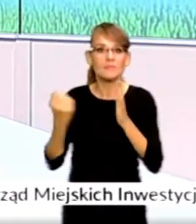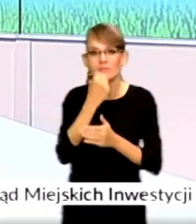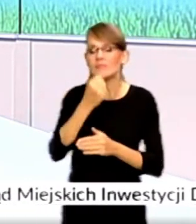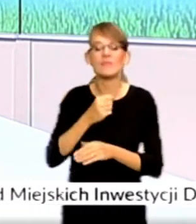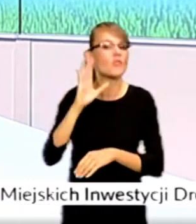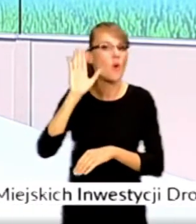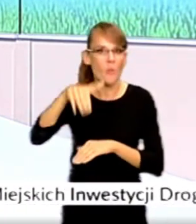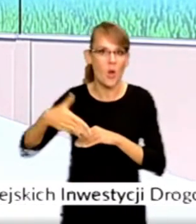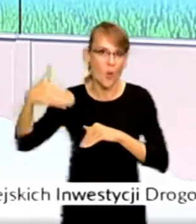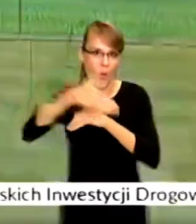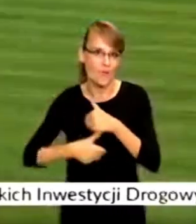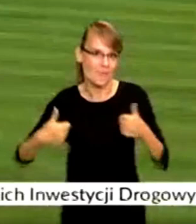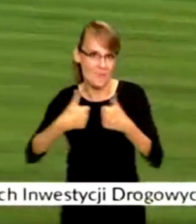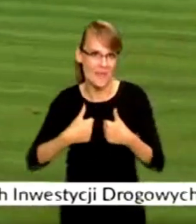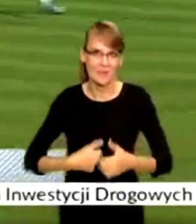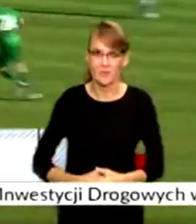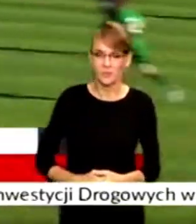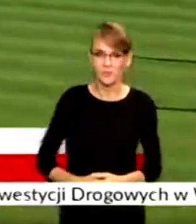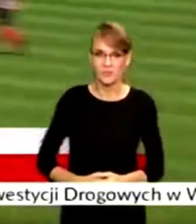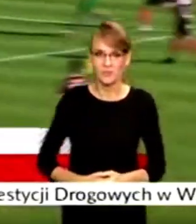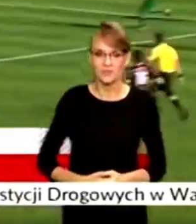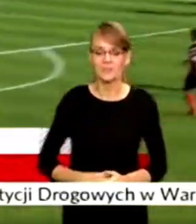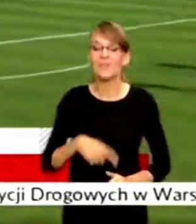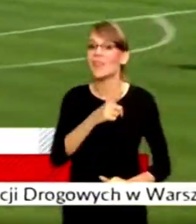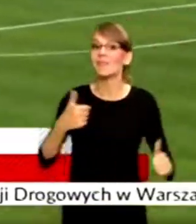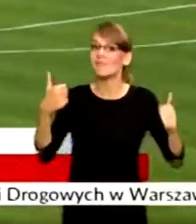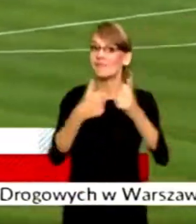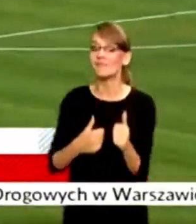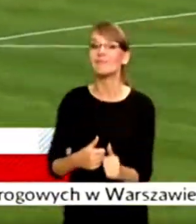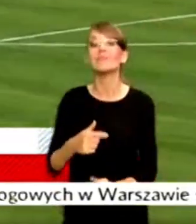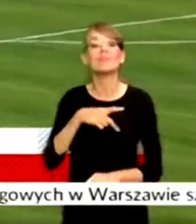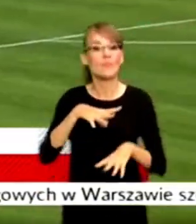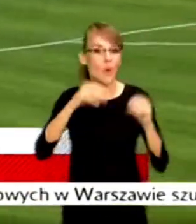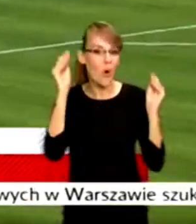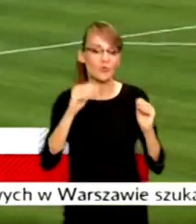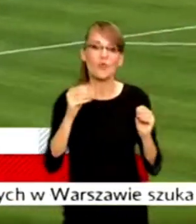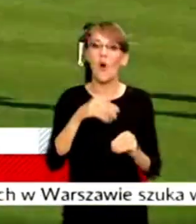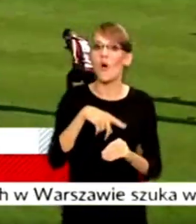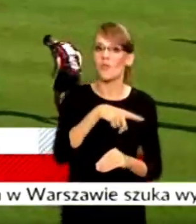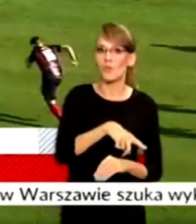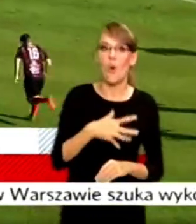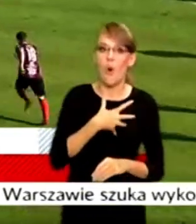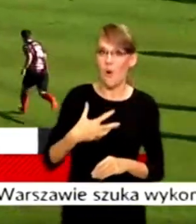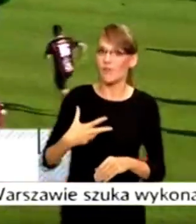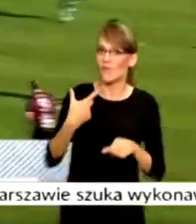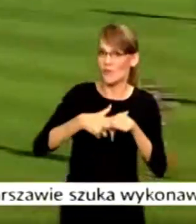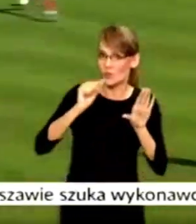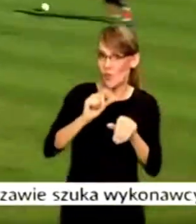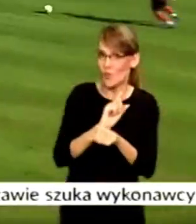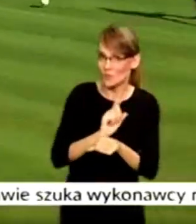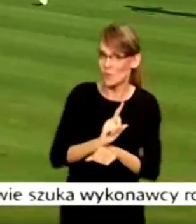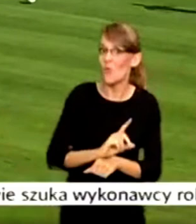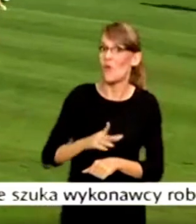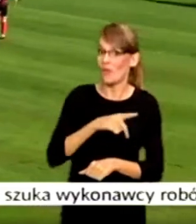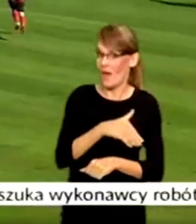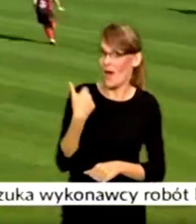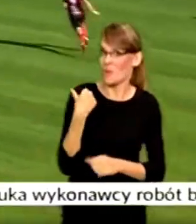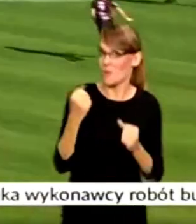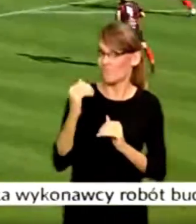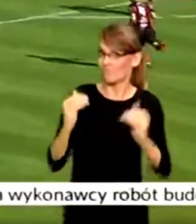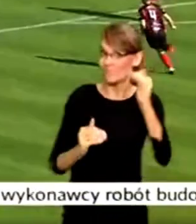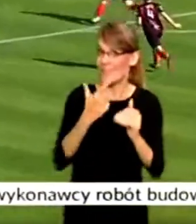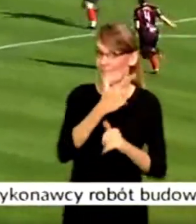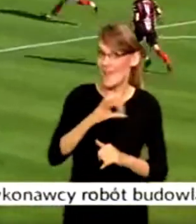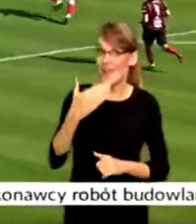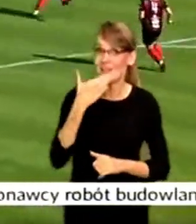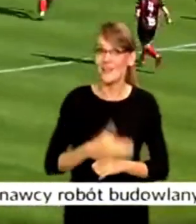w końcówce meczu. Spotkanie zaczęło się po myśli gospodarzy, którzy w 26 minucie prowadzili już 2 do 0 po